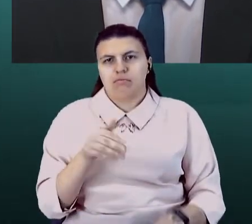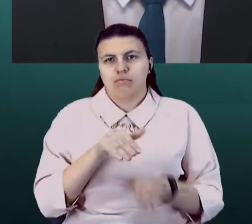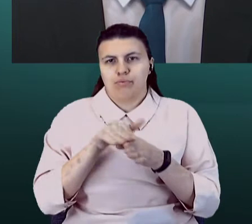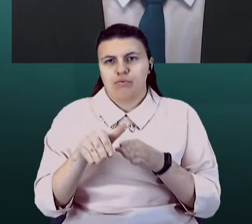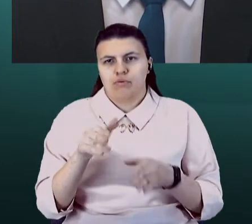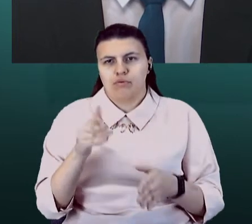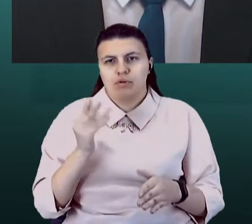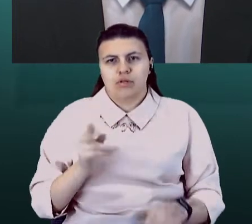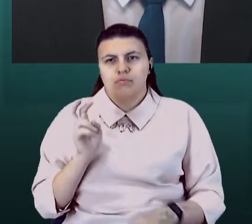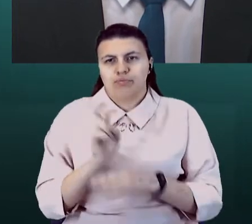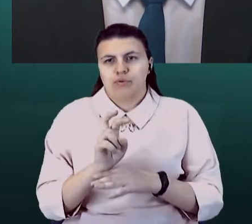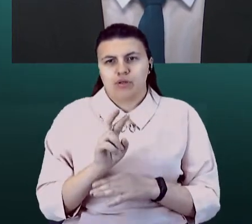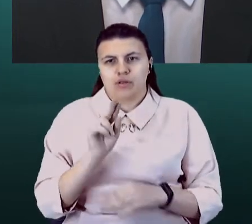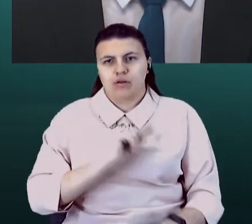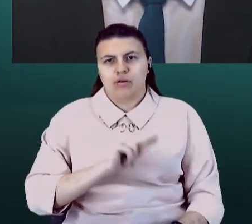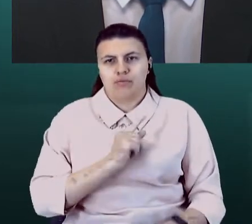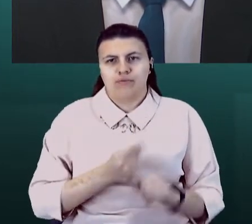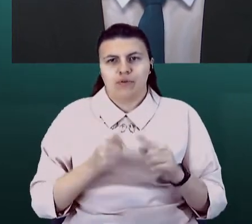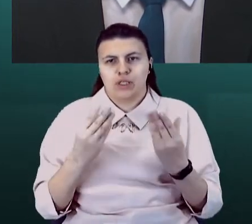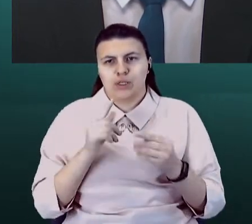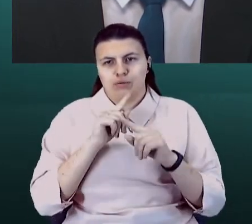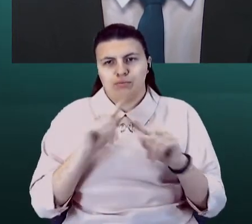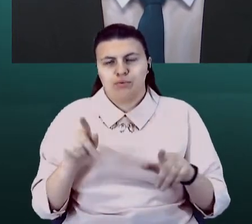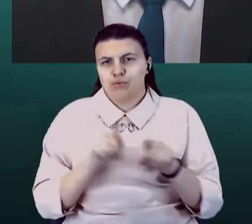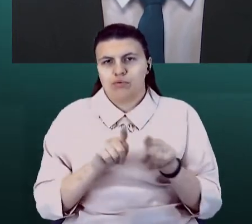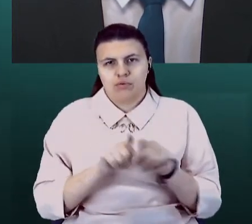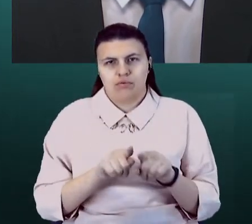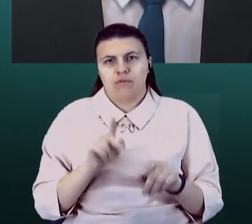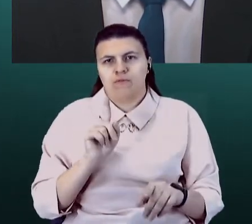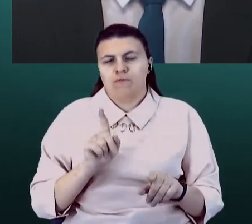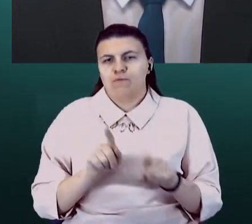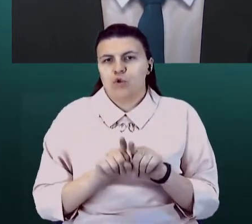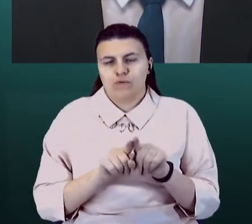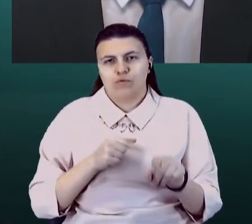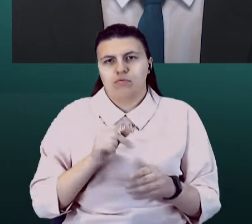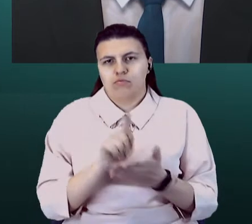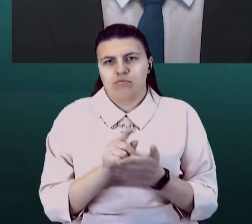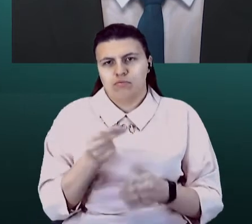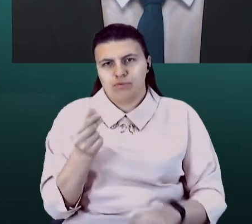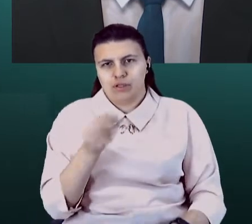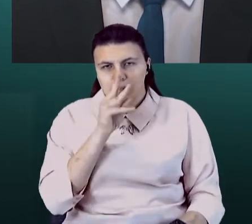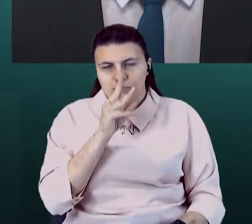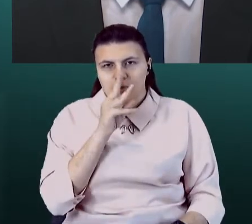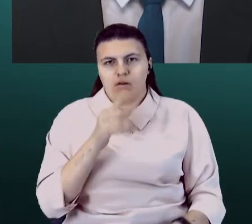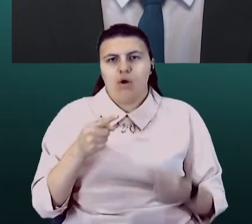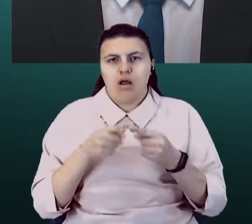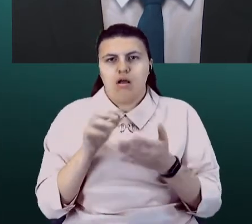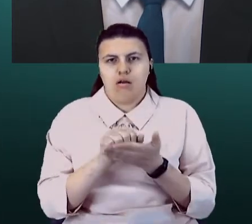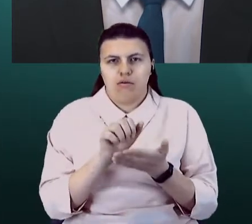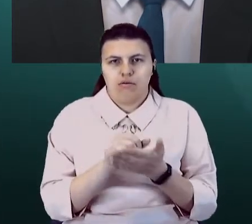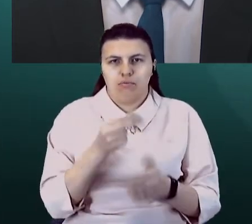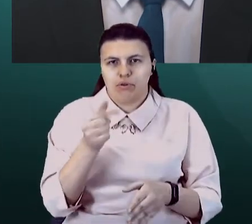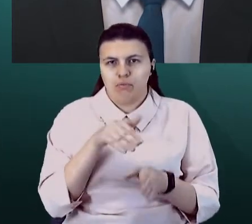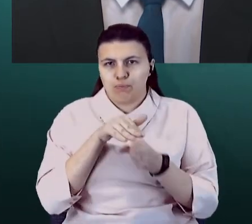приходити на роботу в цьому дні. Тож саме відноситься і остальних абсолютно расходів, які є в